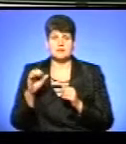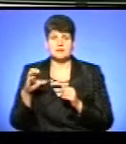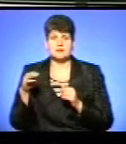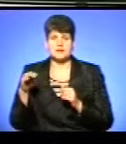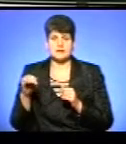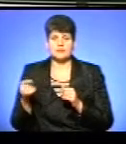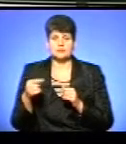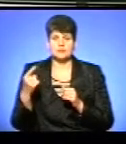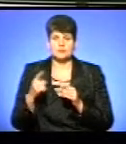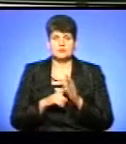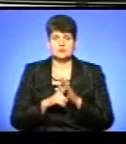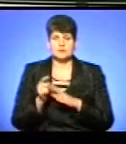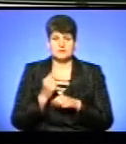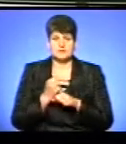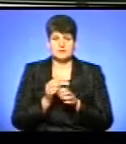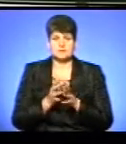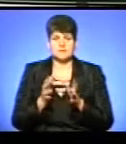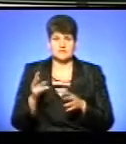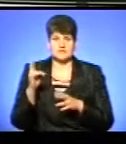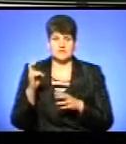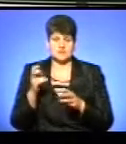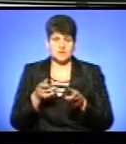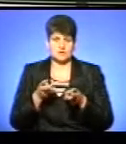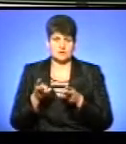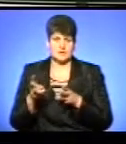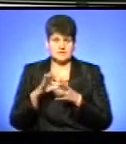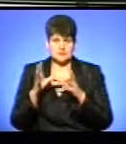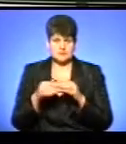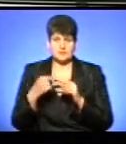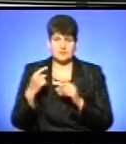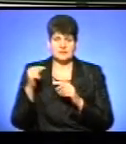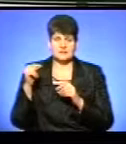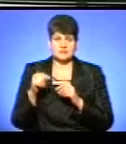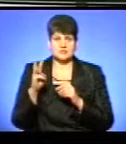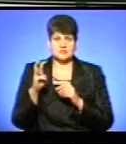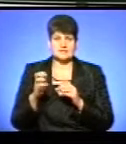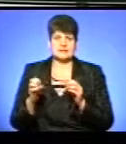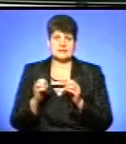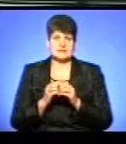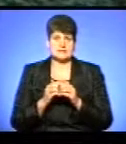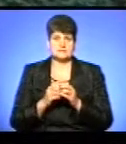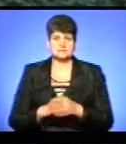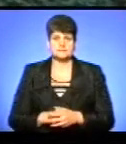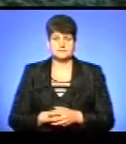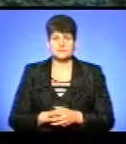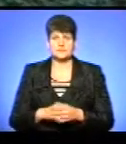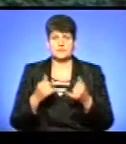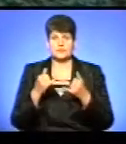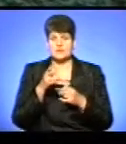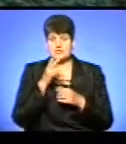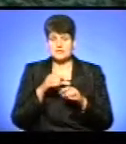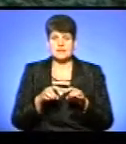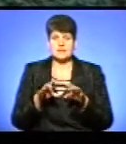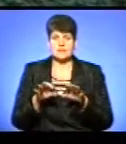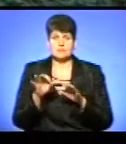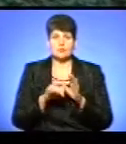на Тернопільщині запрацювали більше 200 котелень. Загалом по області їх 1310. На даний час рішення